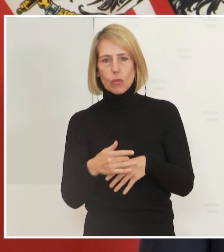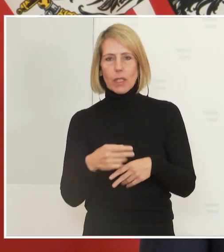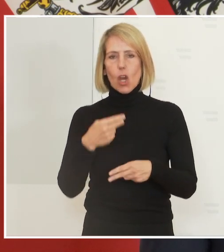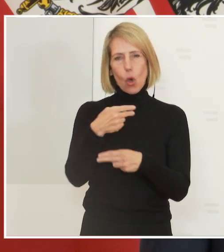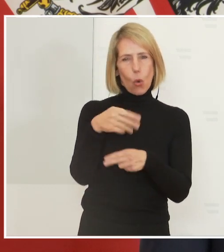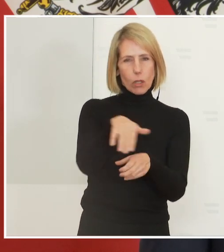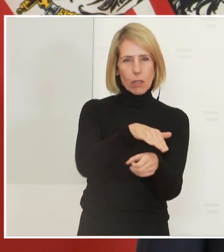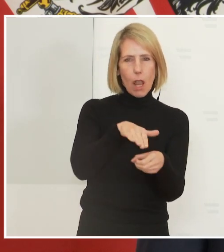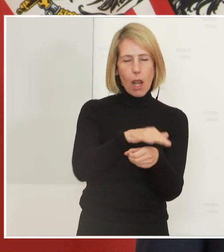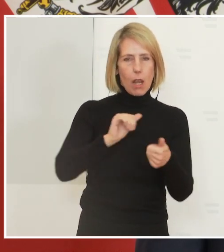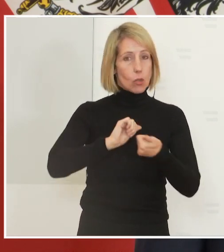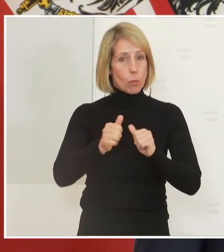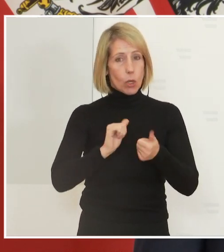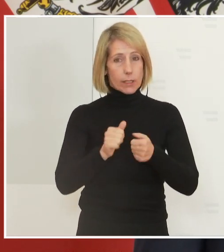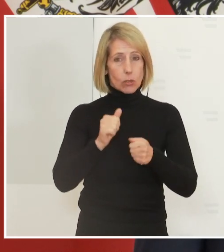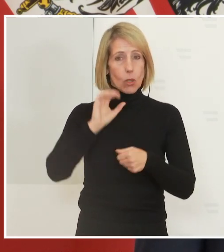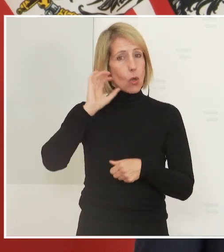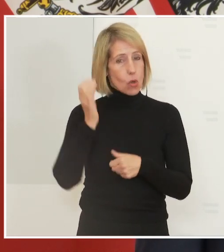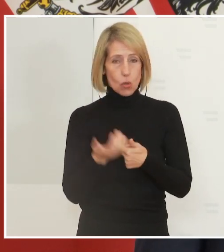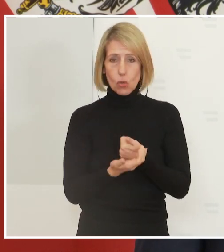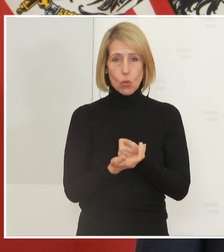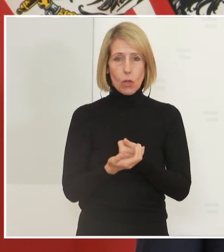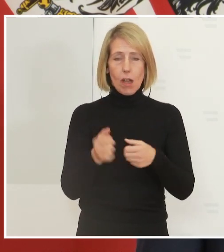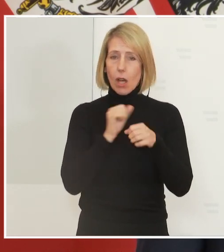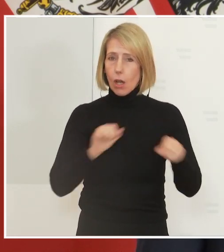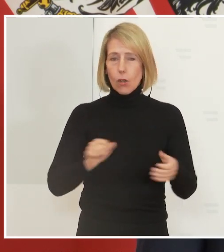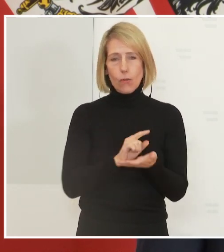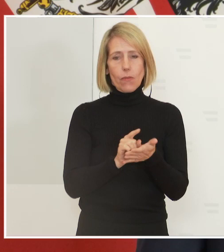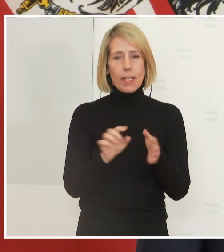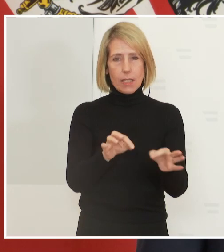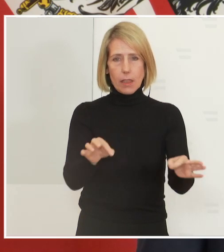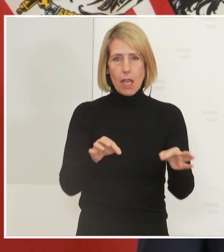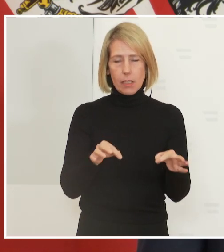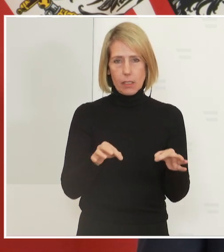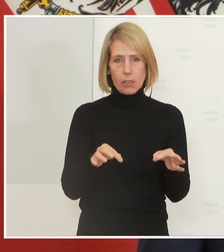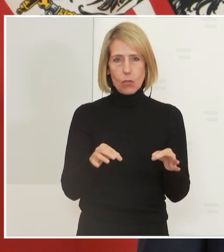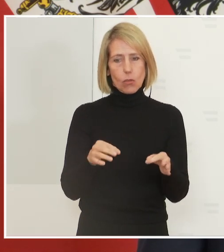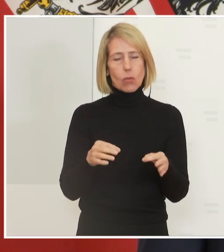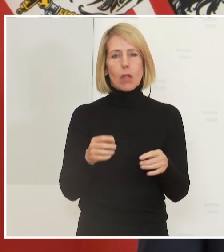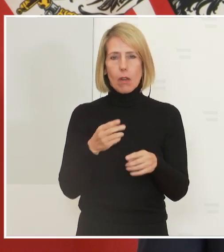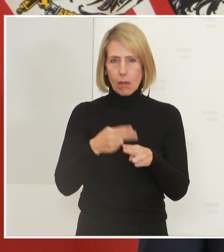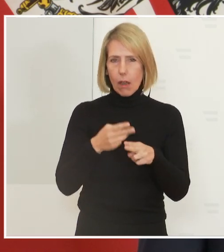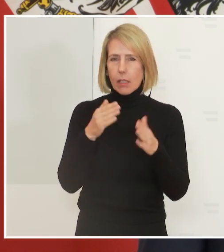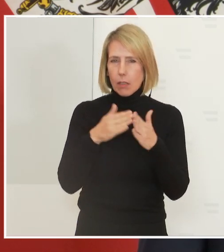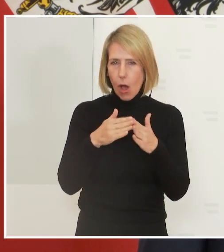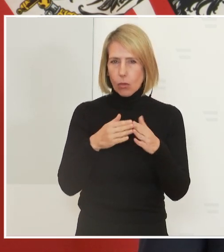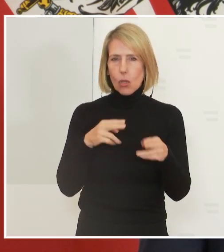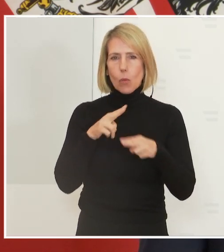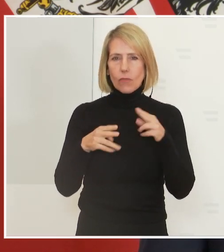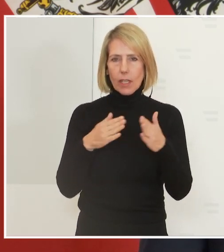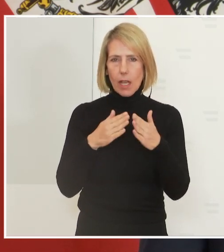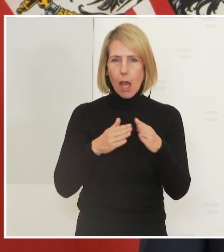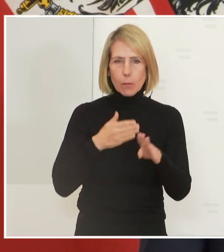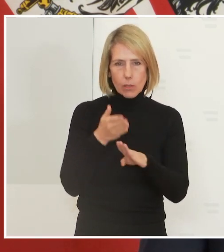Sport, Kultur, Freizeiteinrichtungen und für Besucher in Krankenhäusern und Alters und Pflegeheimen.